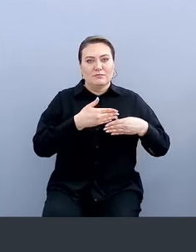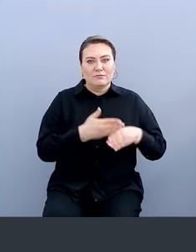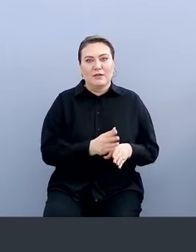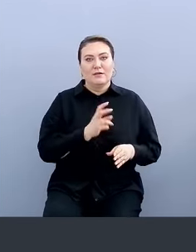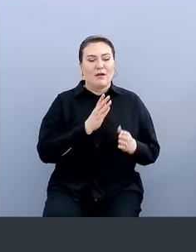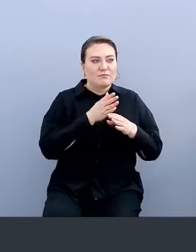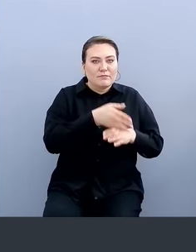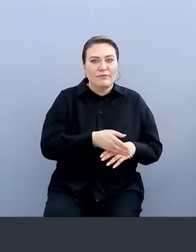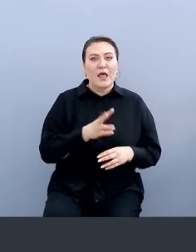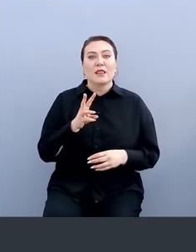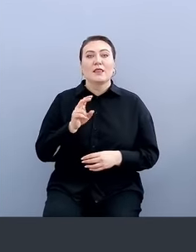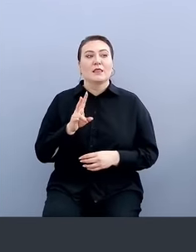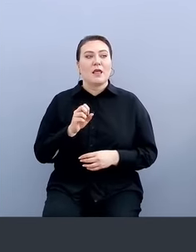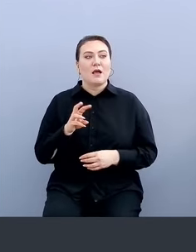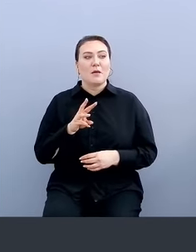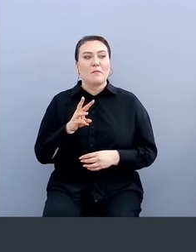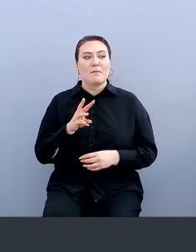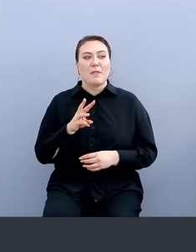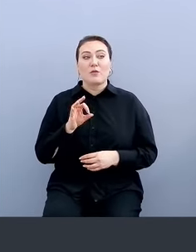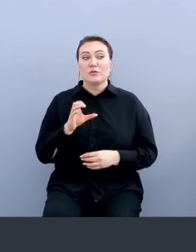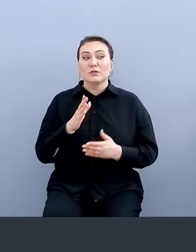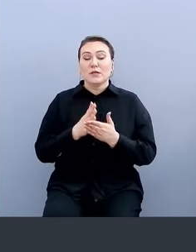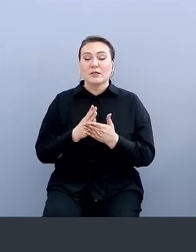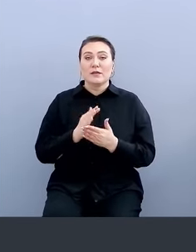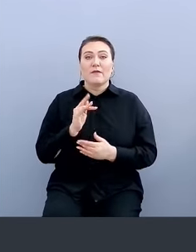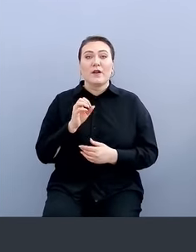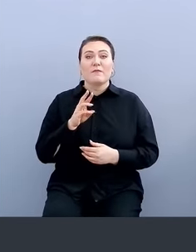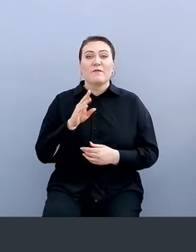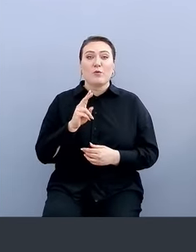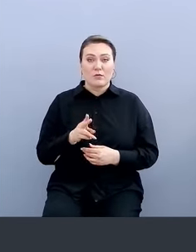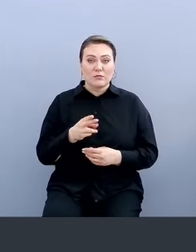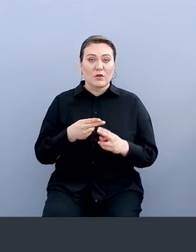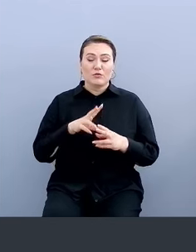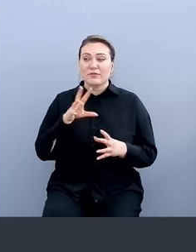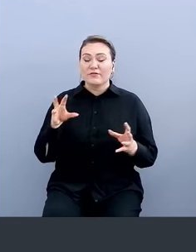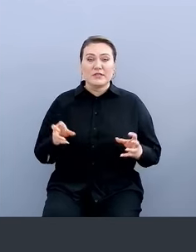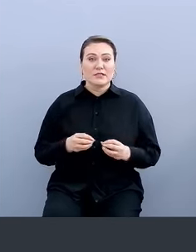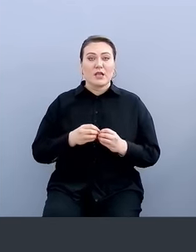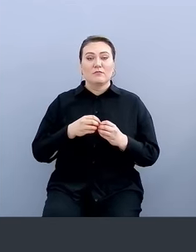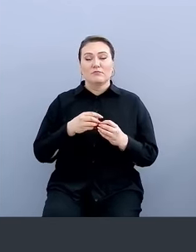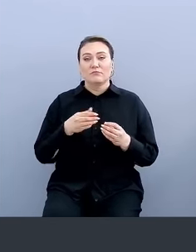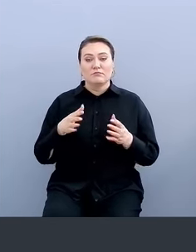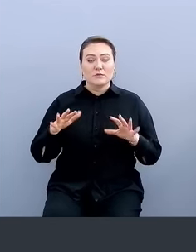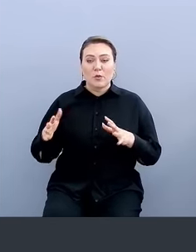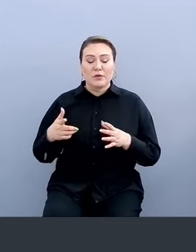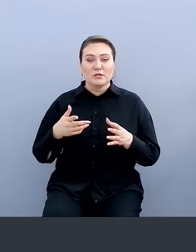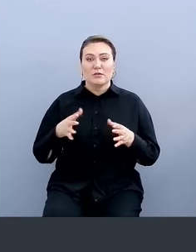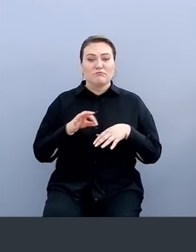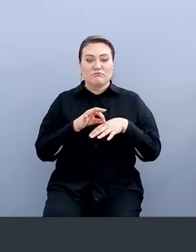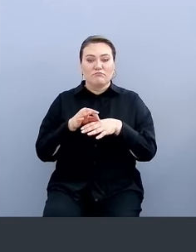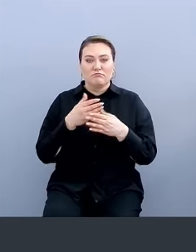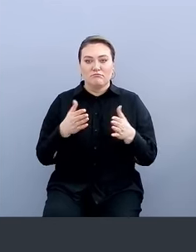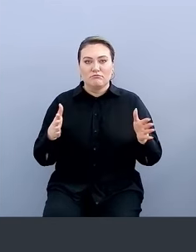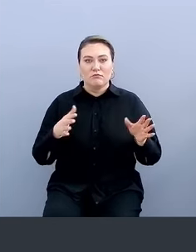Macasey есть фреймворк, они недавно внедрили там security framework, который, в принципе, все события логирует, и если их правильно